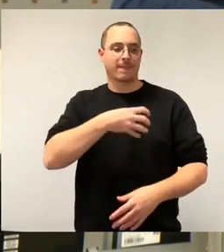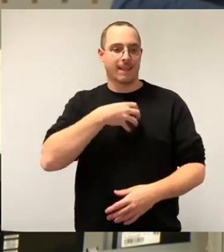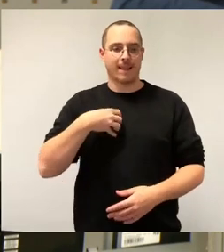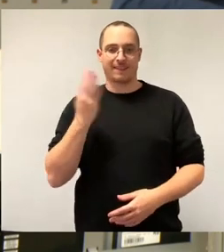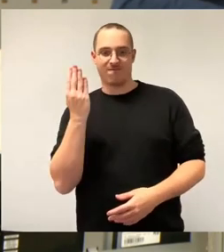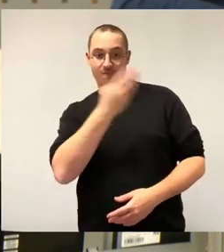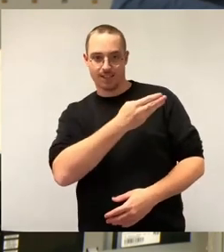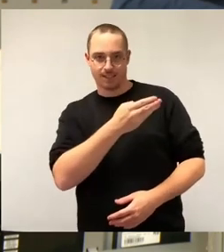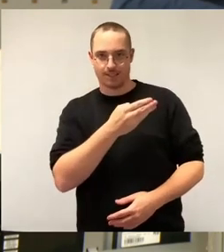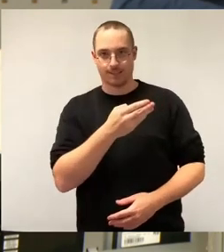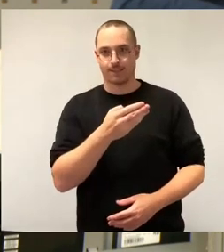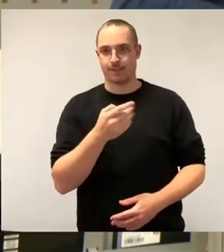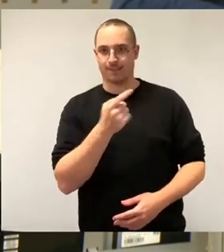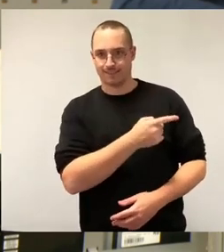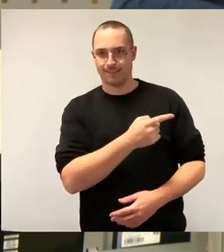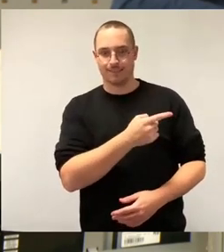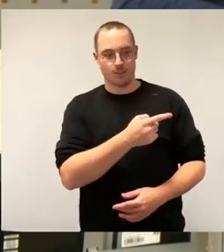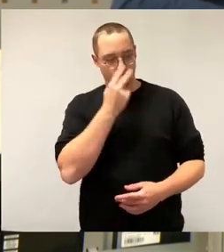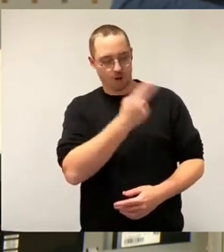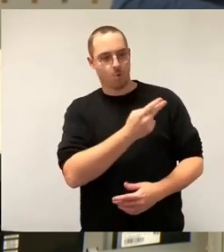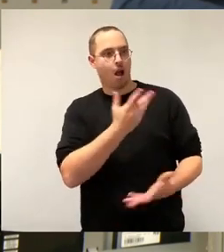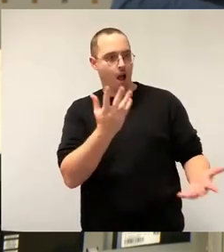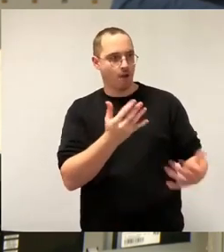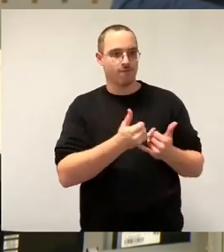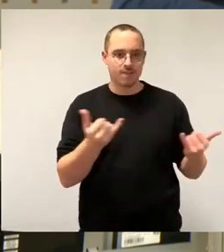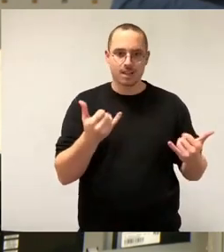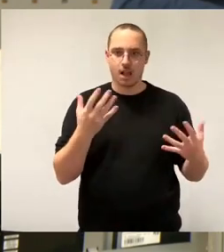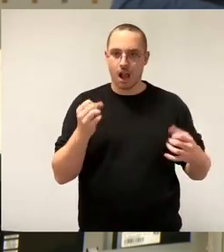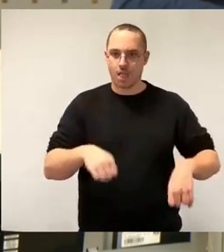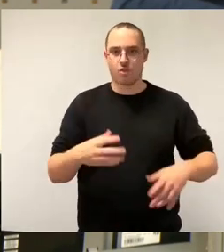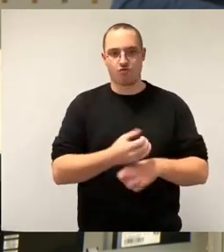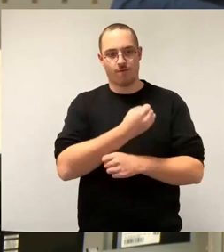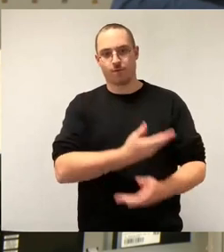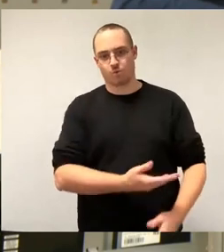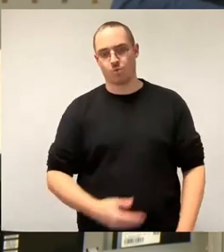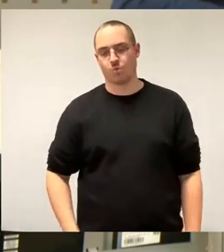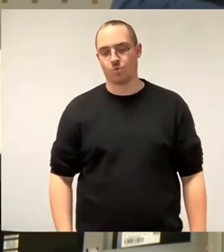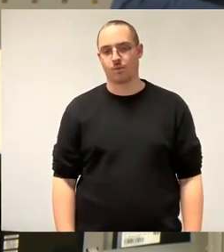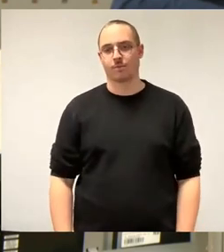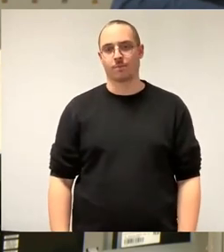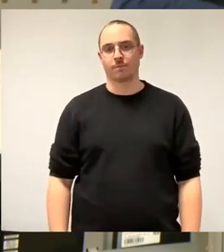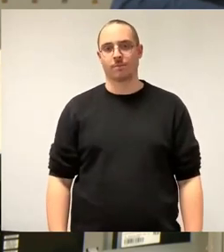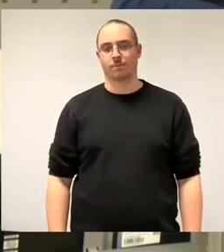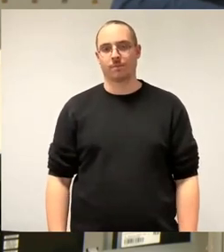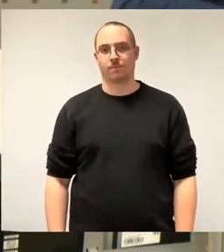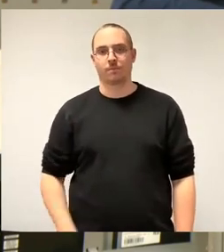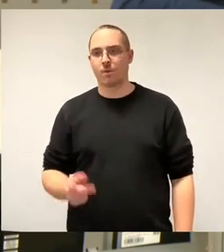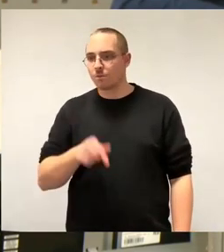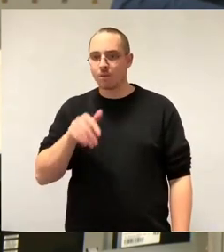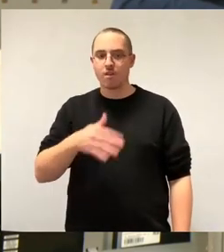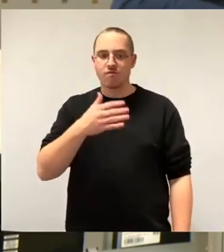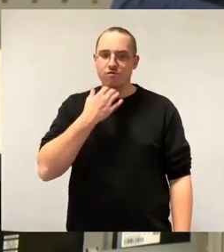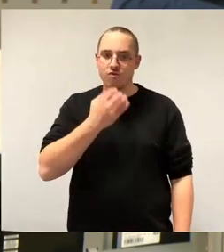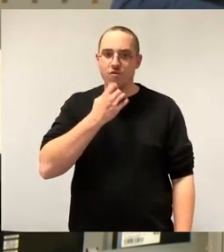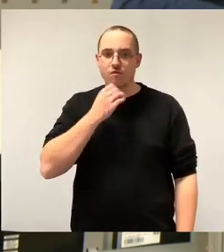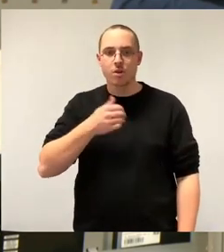gebotenen Ehrlichkeit auch führen. Weil nur dann kann man im Übrigen auch diese ganzen Wünsche, die hier im Raum sind, was zum Beispiel Tiersimsee-Nordraum anbelangt, auch ernsthaft